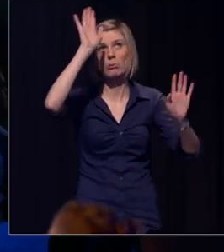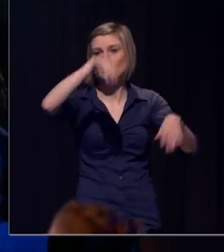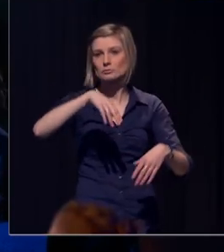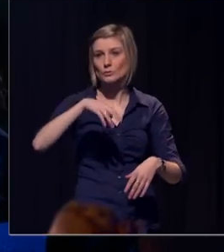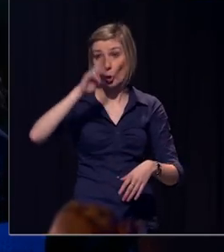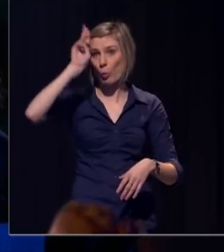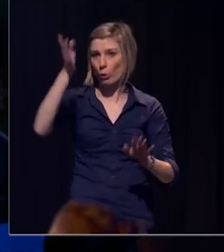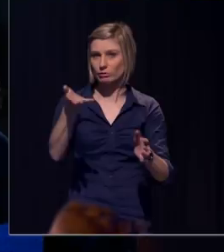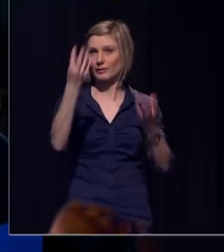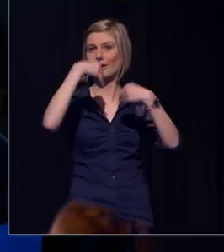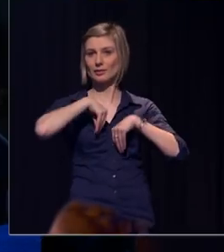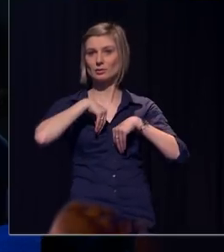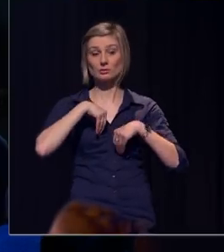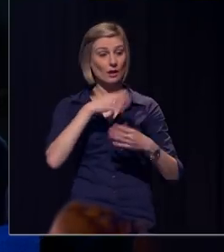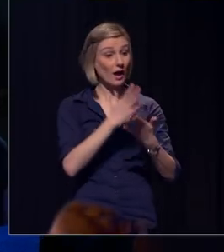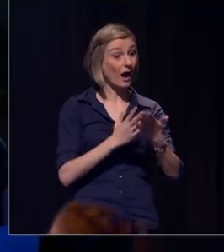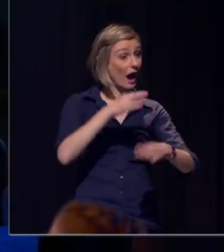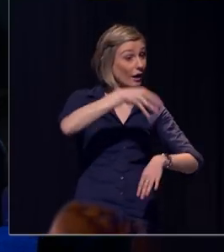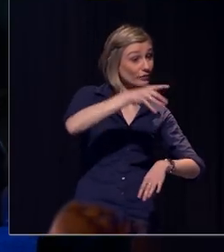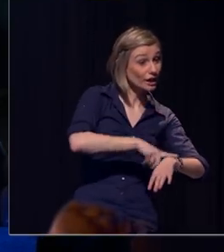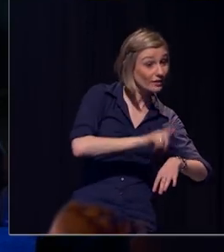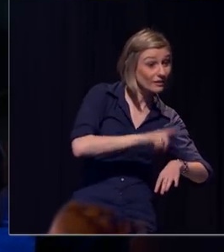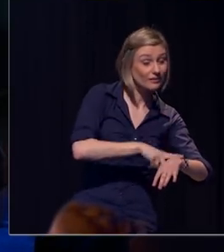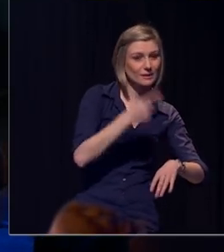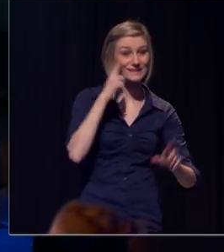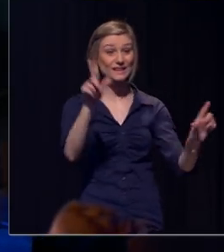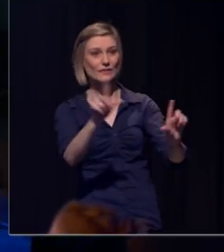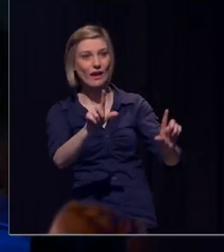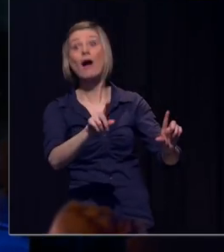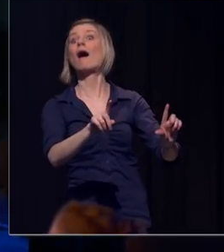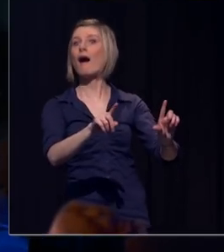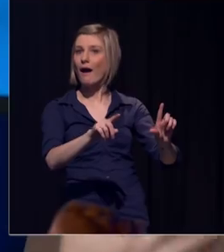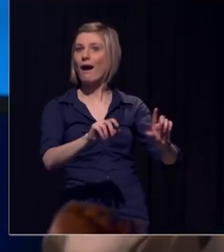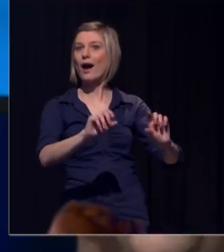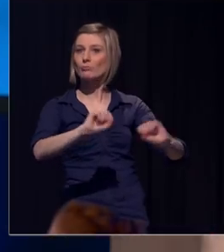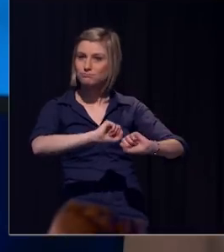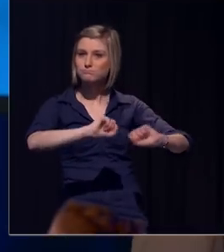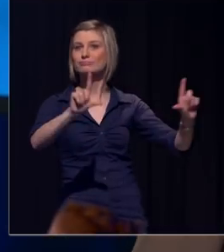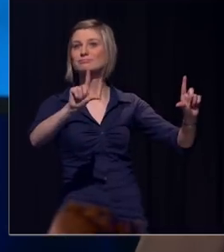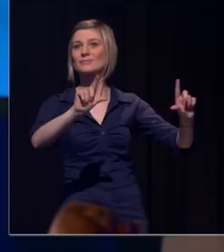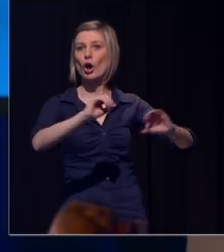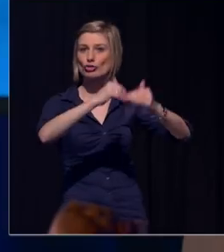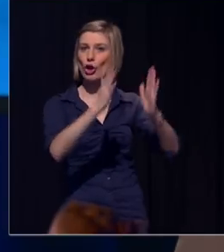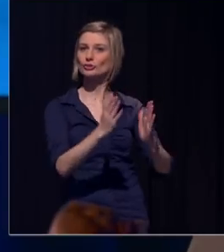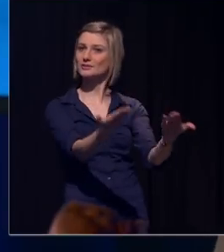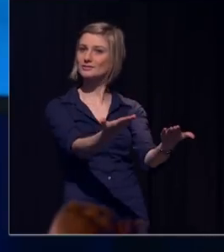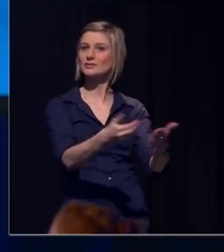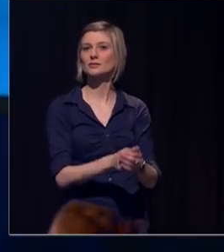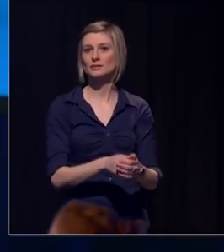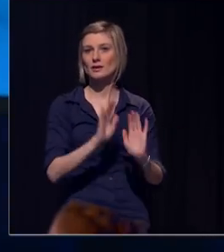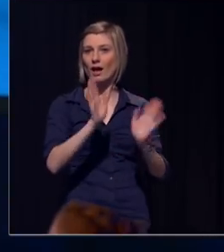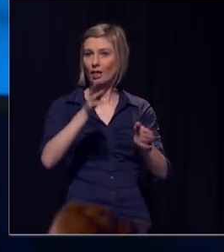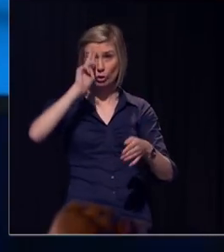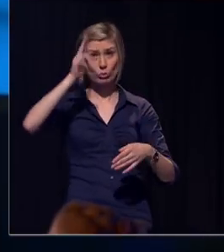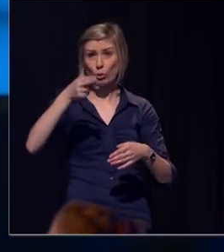volstaat het dat het half negen is of dat je de televisie ziet. En dan kijken we naar thuis. En op dat moment is thuis voor ons een gewoonte geworden. We